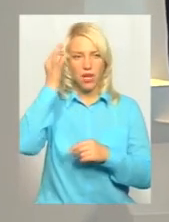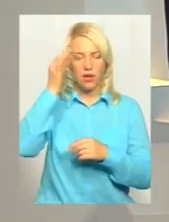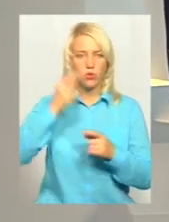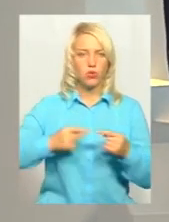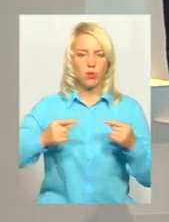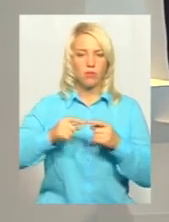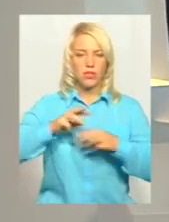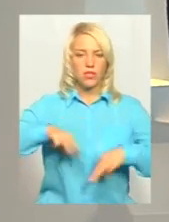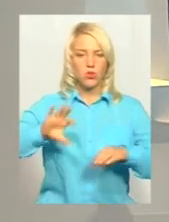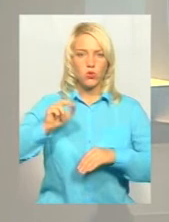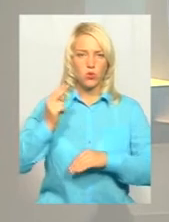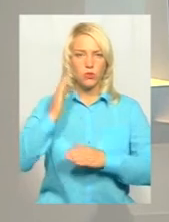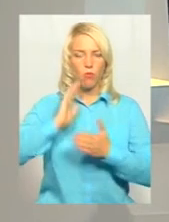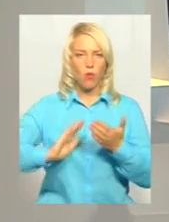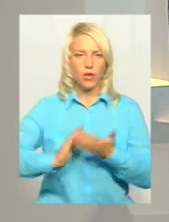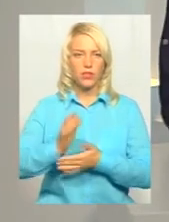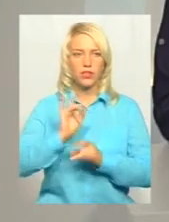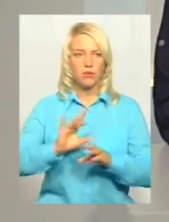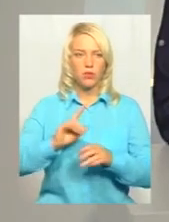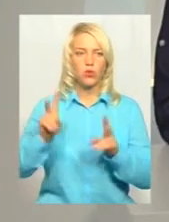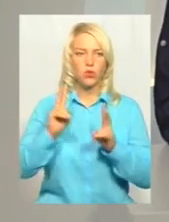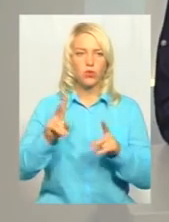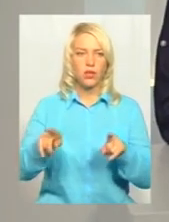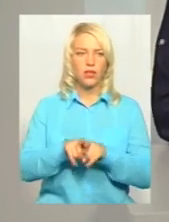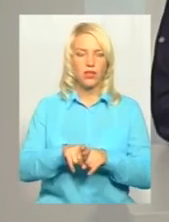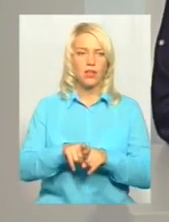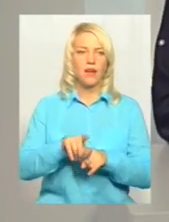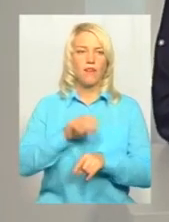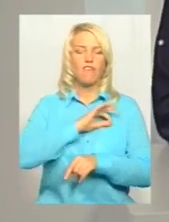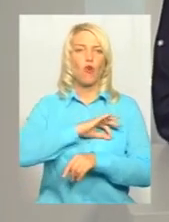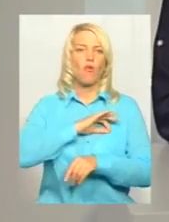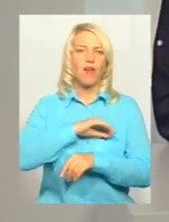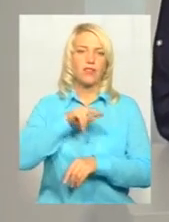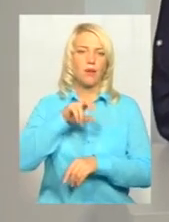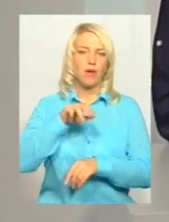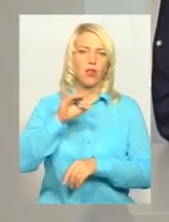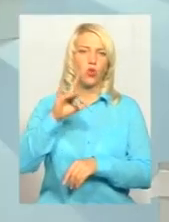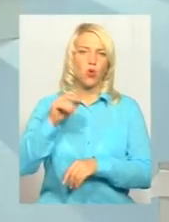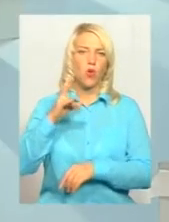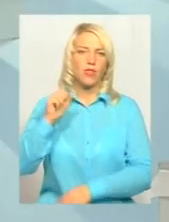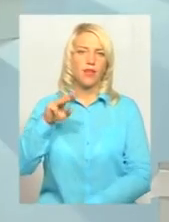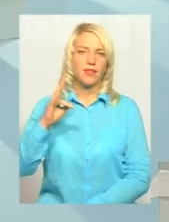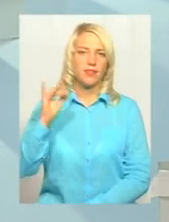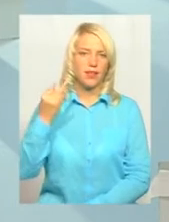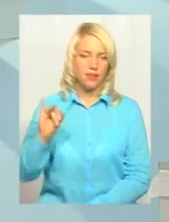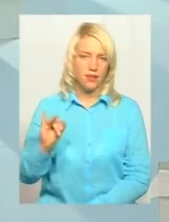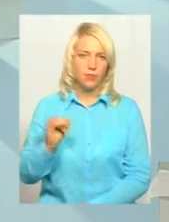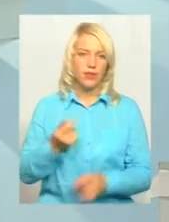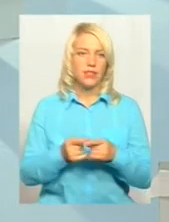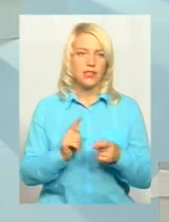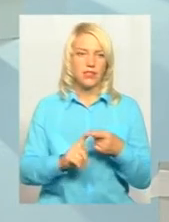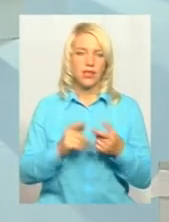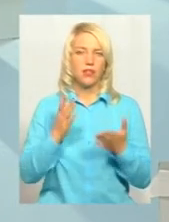Мінсоцполітики. Скажіть, будь ласка, поясніть, хто такий патронатний вихователь? Ну, патронатний вихователь – це,